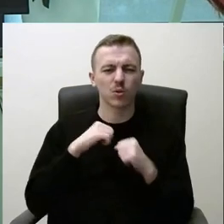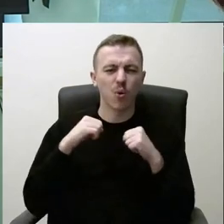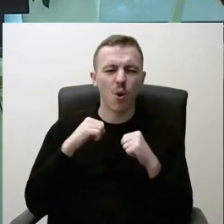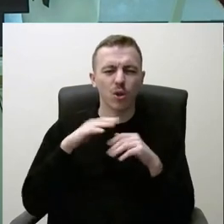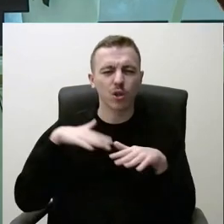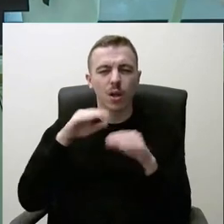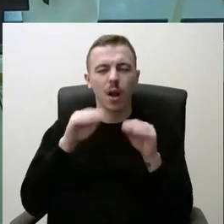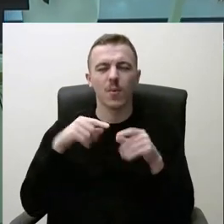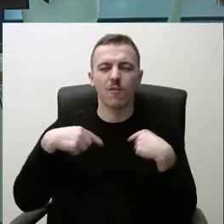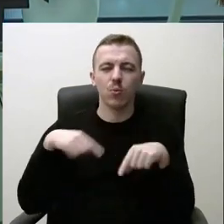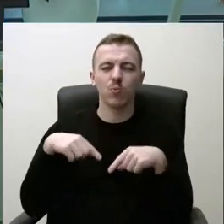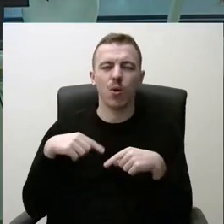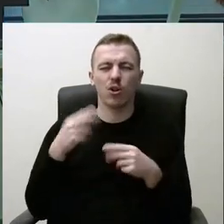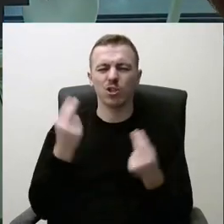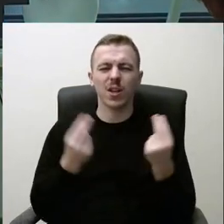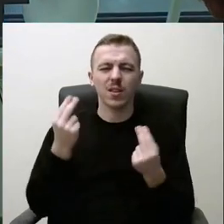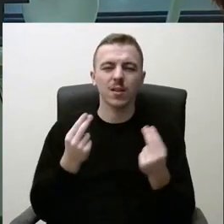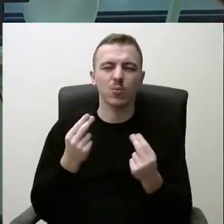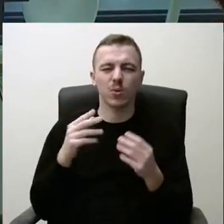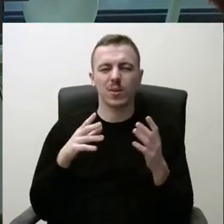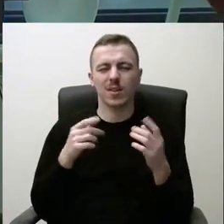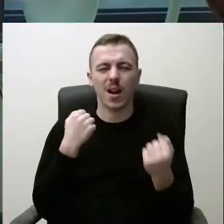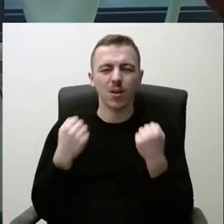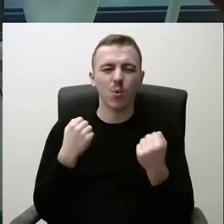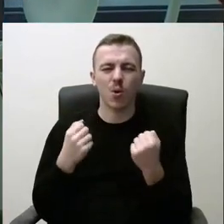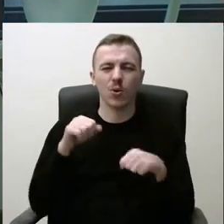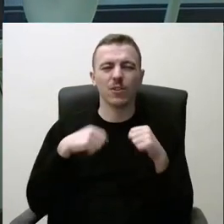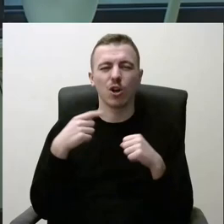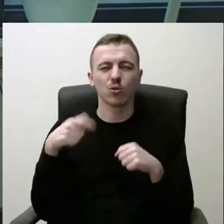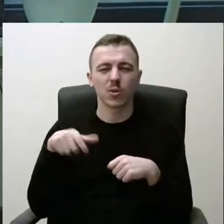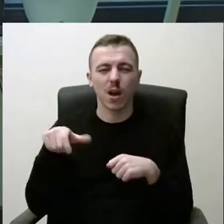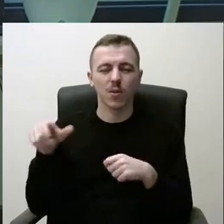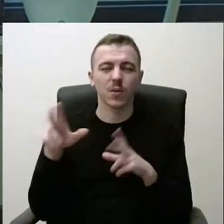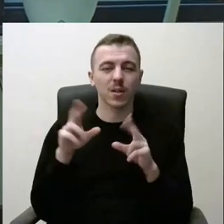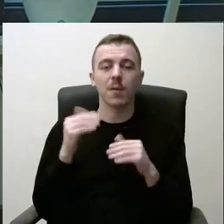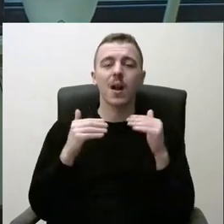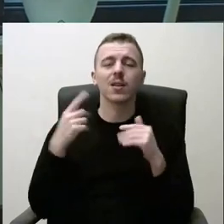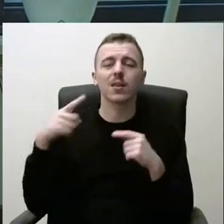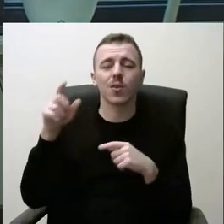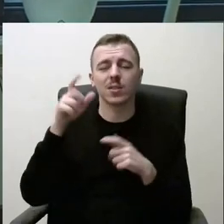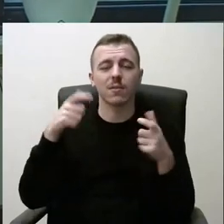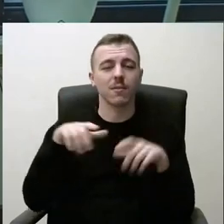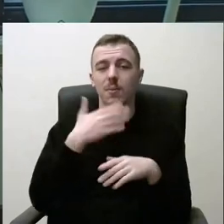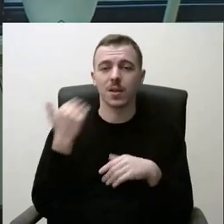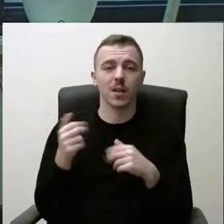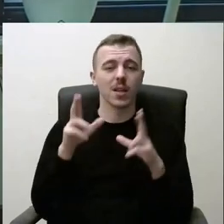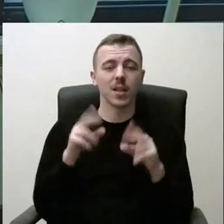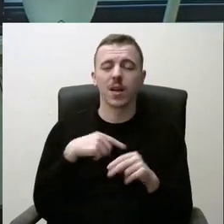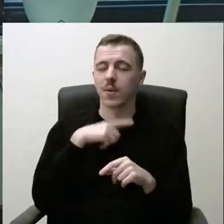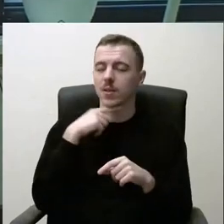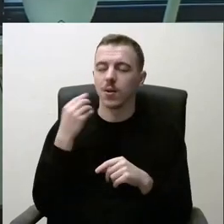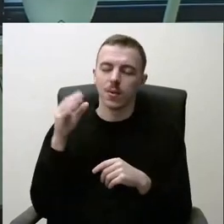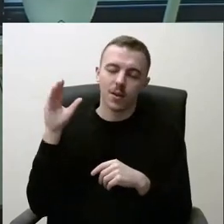futbolo, dėl žaidimų, dėl treniruoklių, dėl dviračių takų. Lyginant su kitom savadybėm. Tikrai yra didelės investicijos